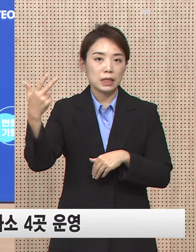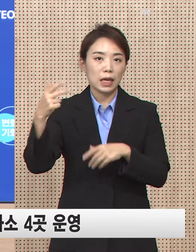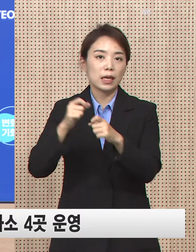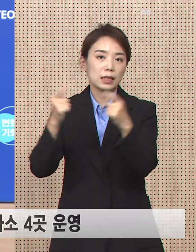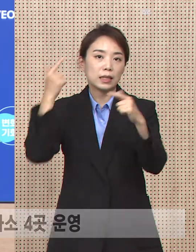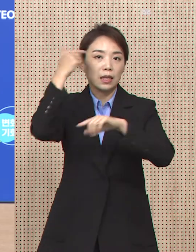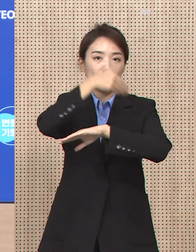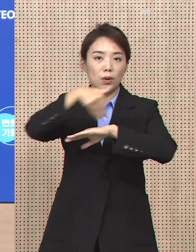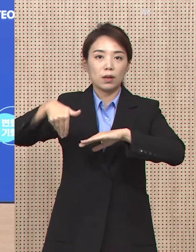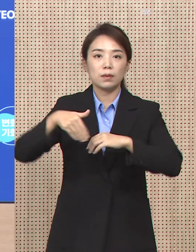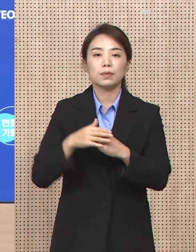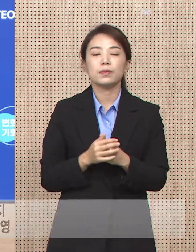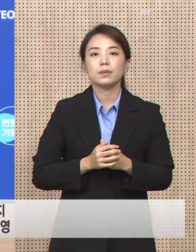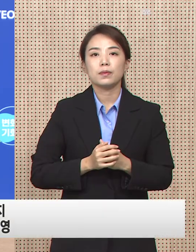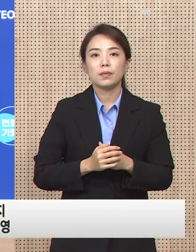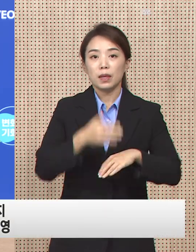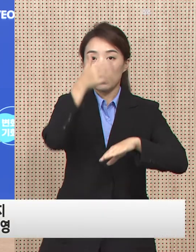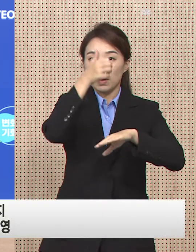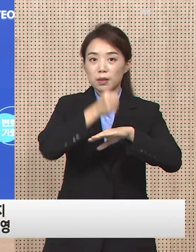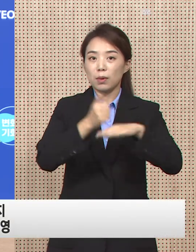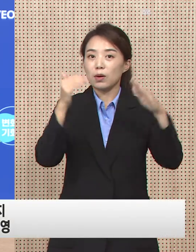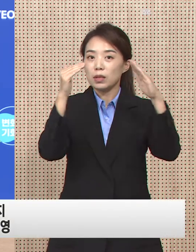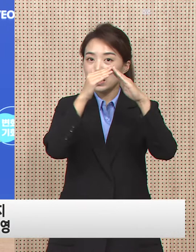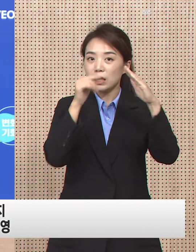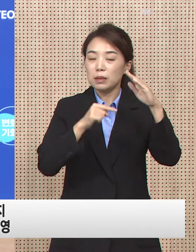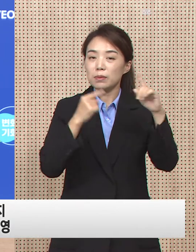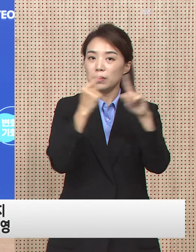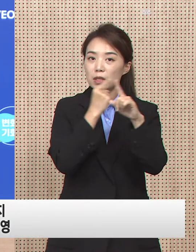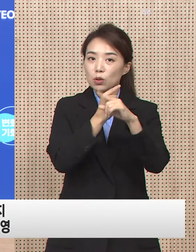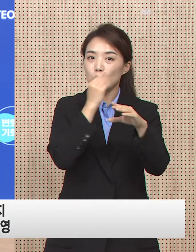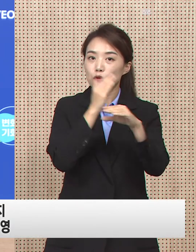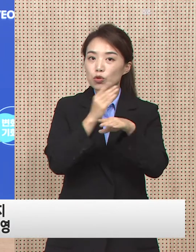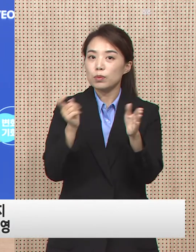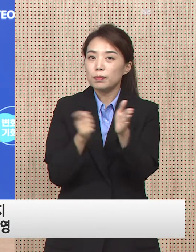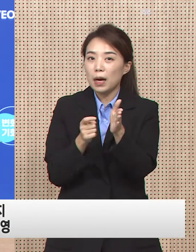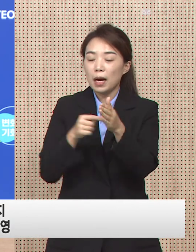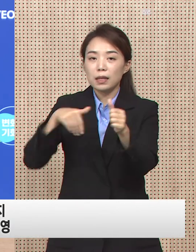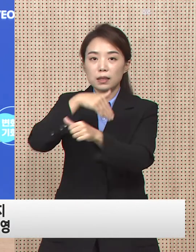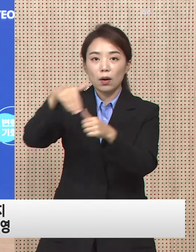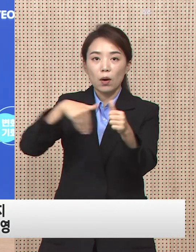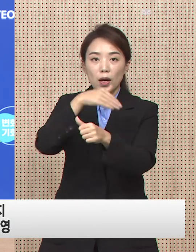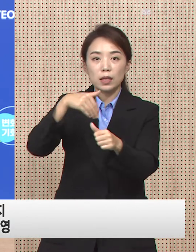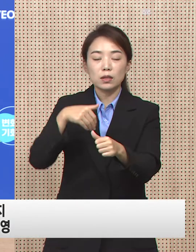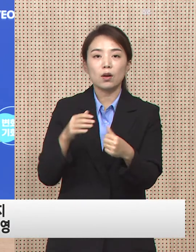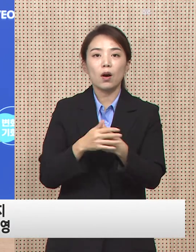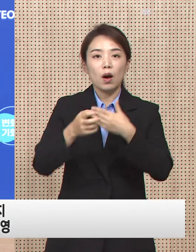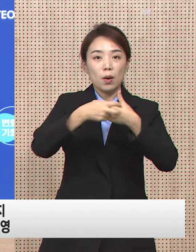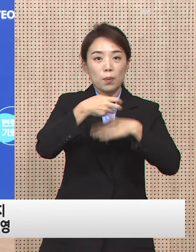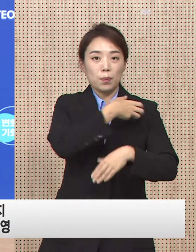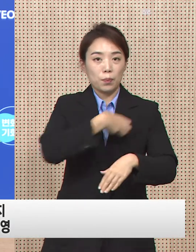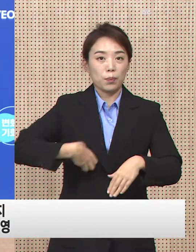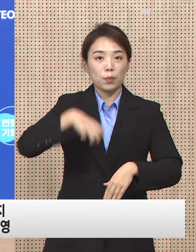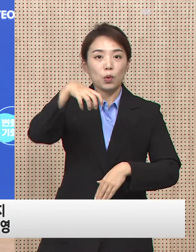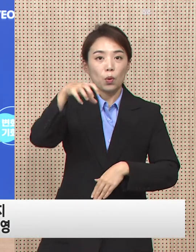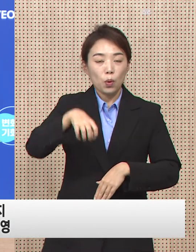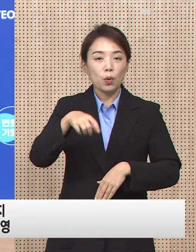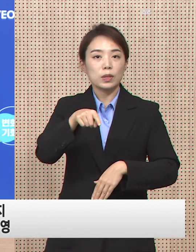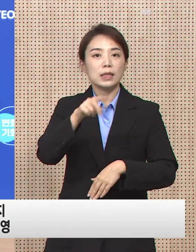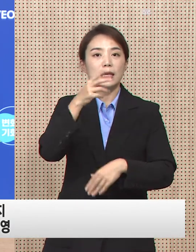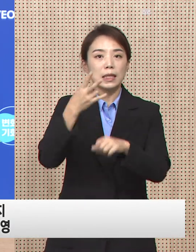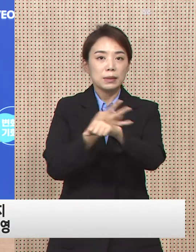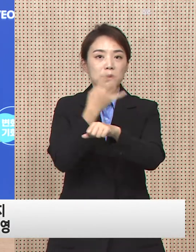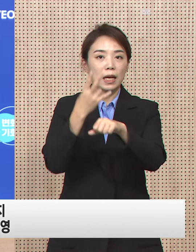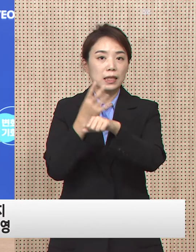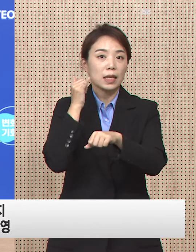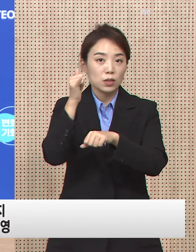계획입니다. 마지막으로 재택치료조 언급 상황에 대비하기 위해서 보건소 소방 의료상담센터 간 한 라인을 24시간